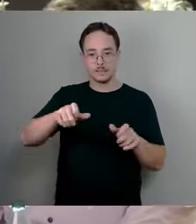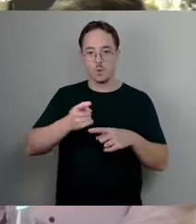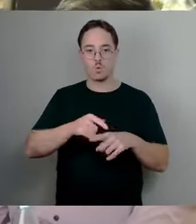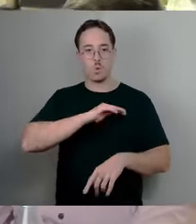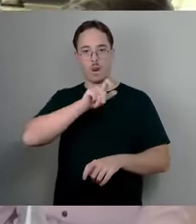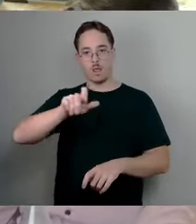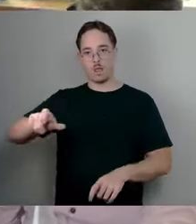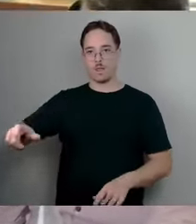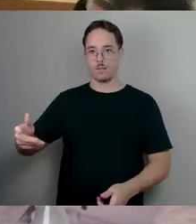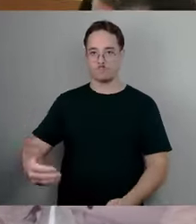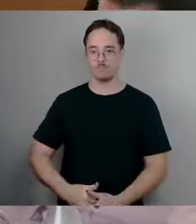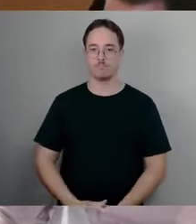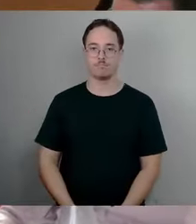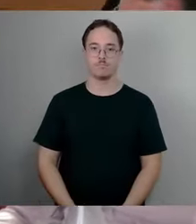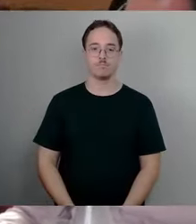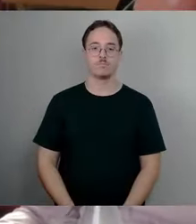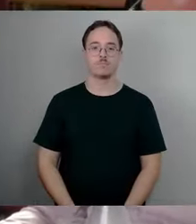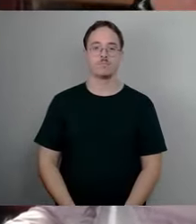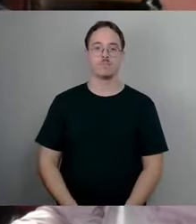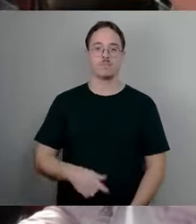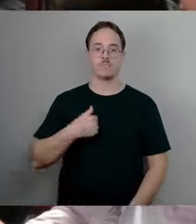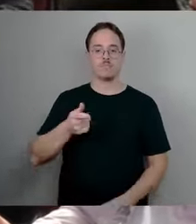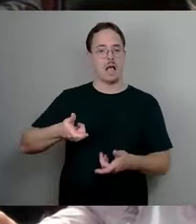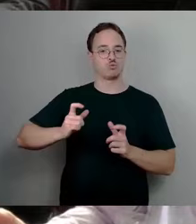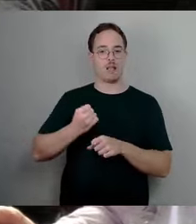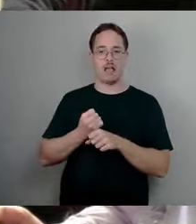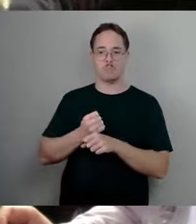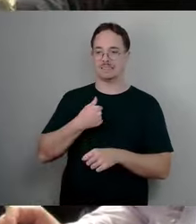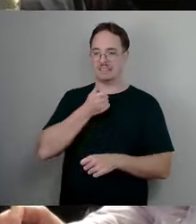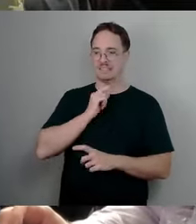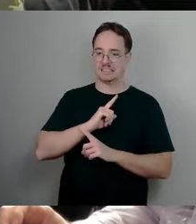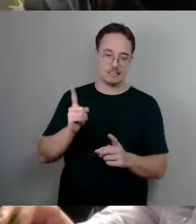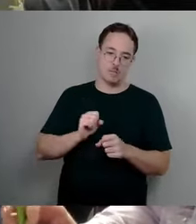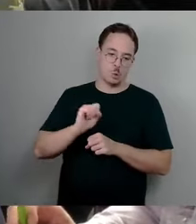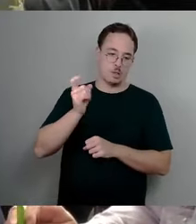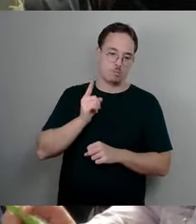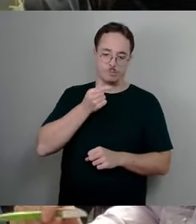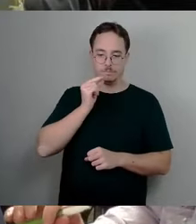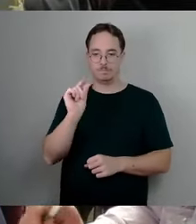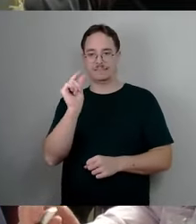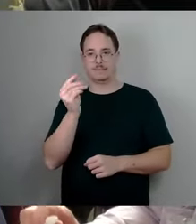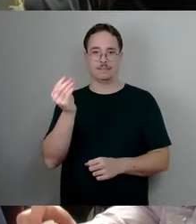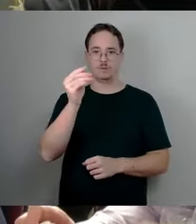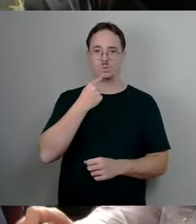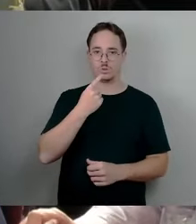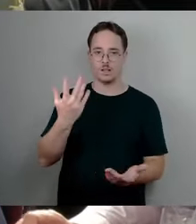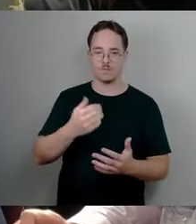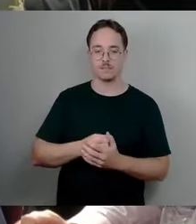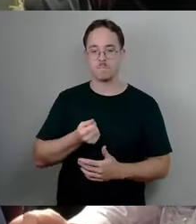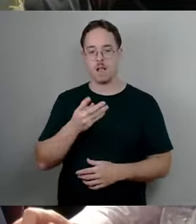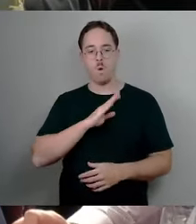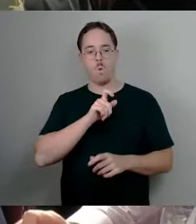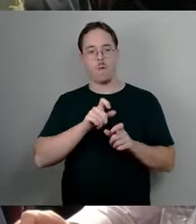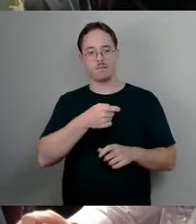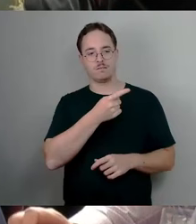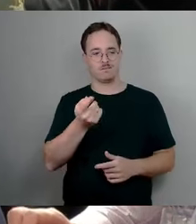ich hatte eigentlich nicht vor, hier Ausschussarbeit zu betreiben, aber einige Beiträge der Kollegen zwingen, offenbar noch einiges Mal gerade